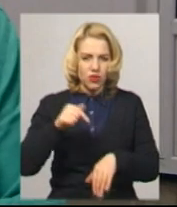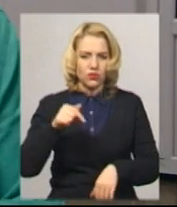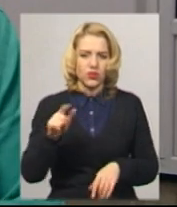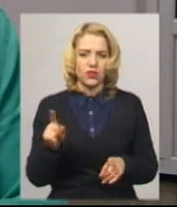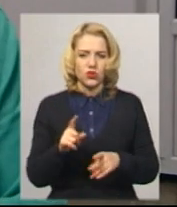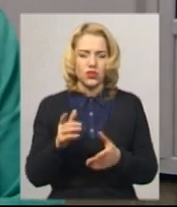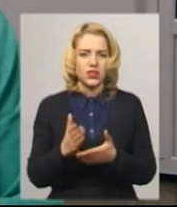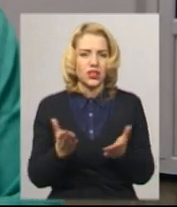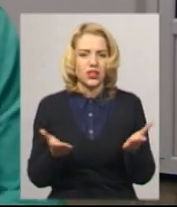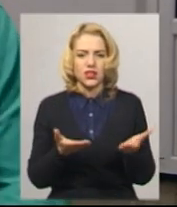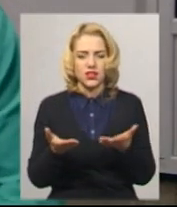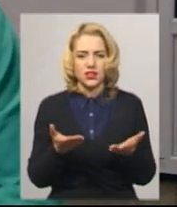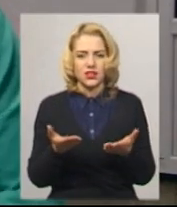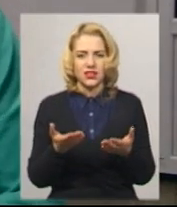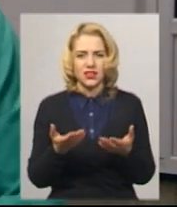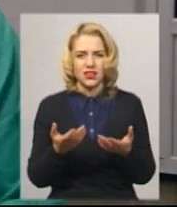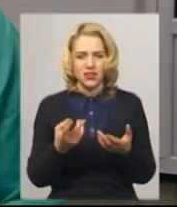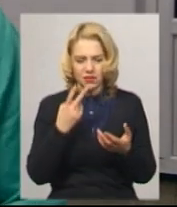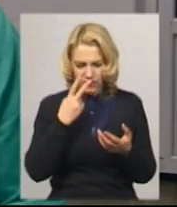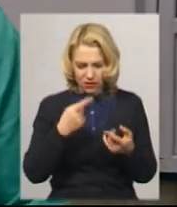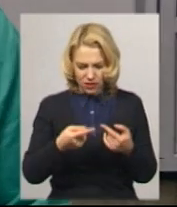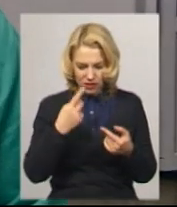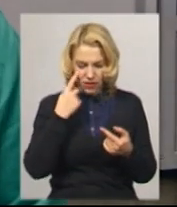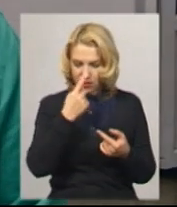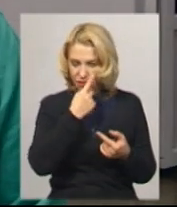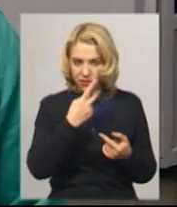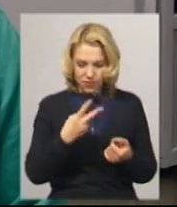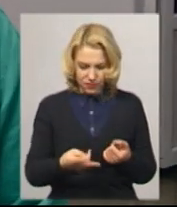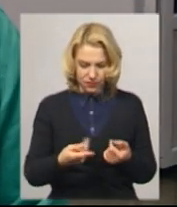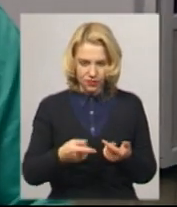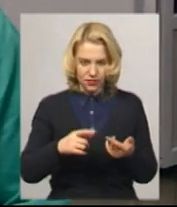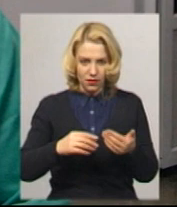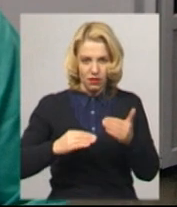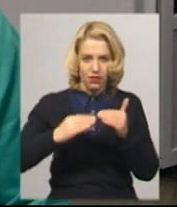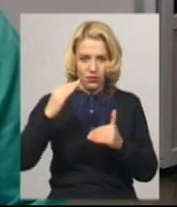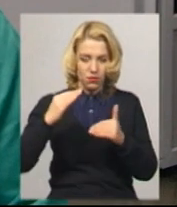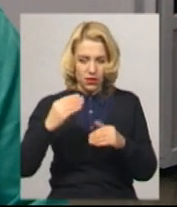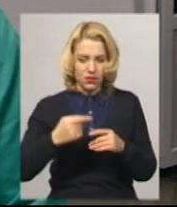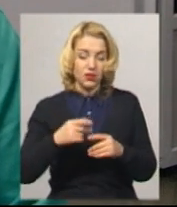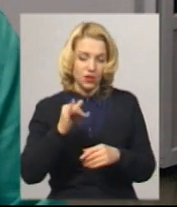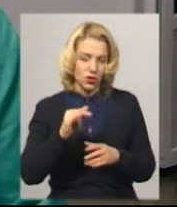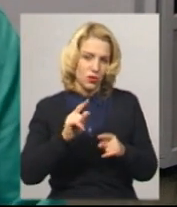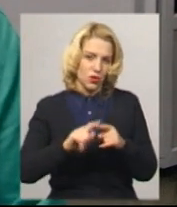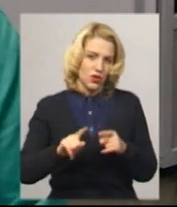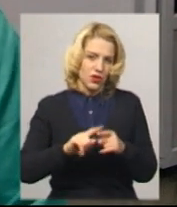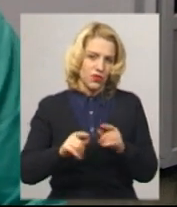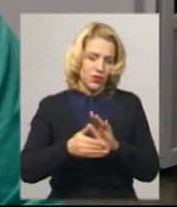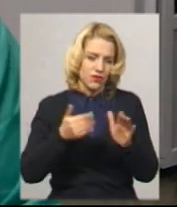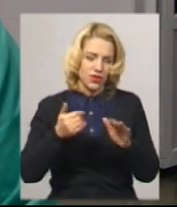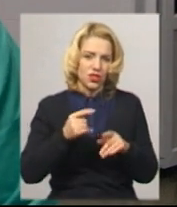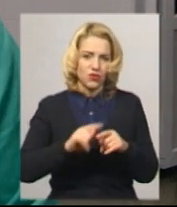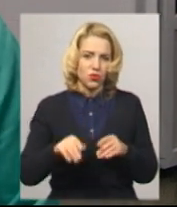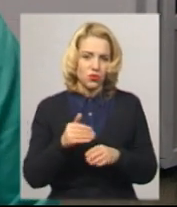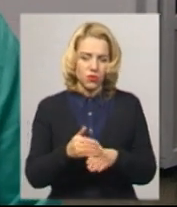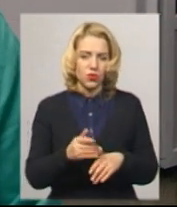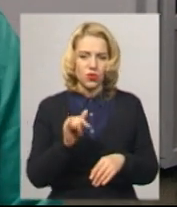є якась деформація кісткова, тоді обов'язково викликається швидка чи самостійно